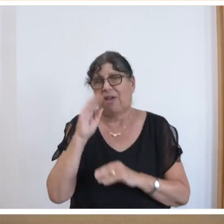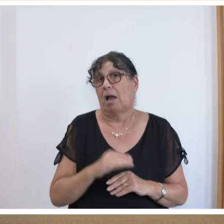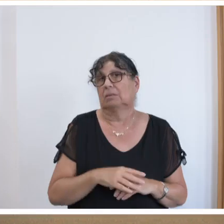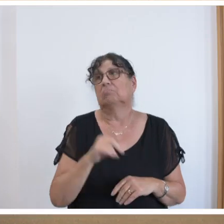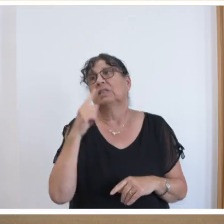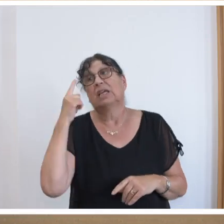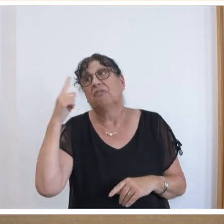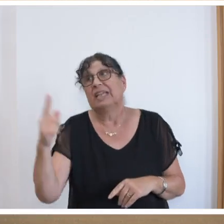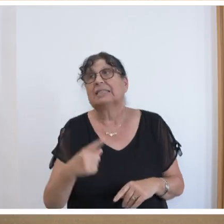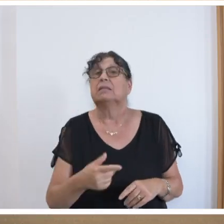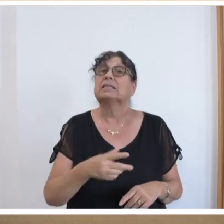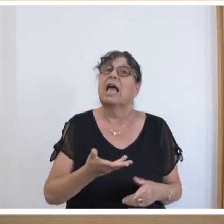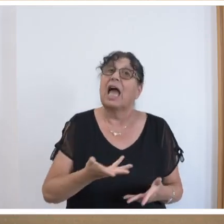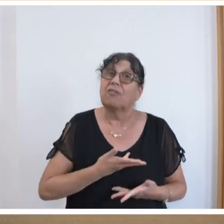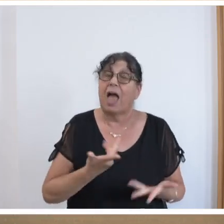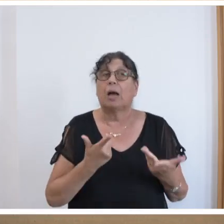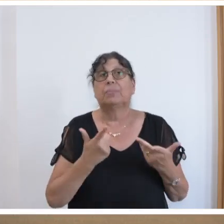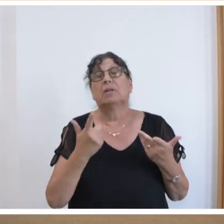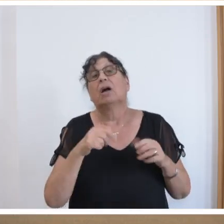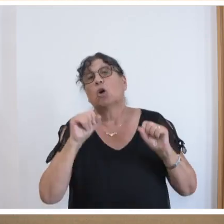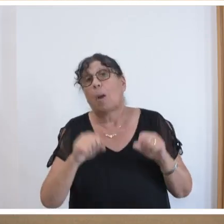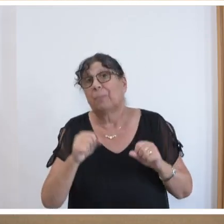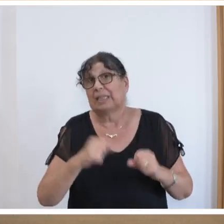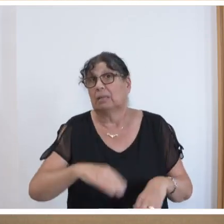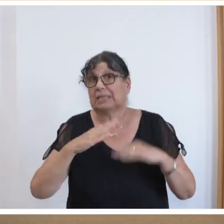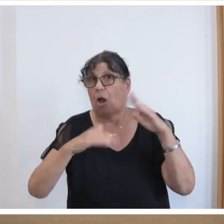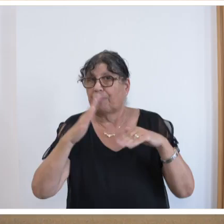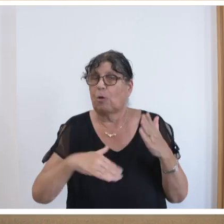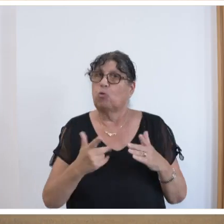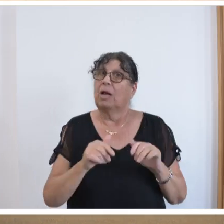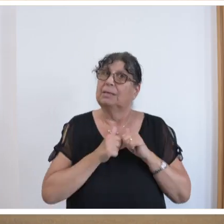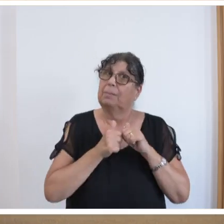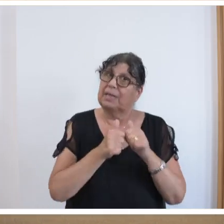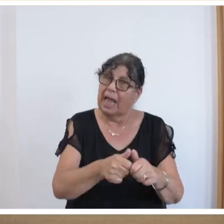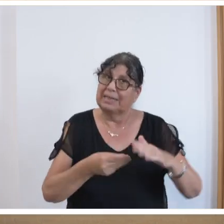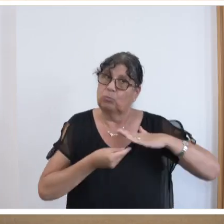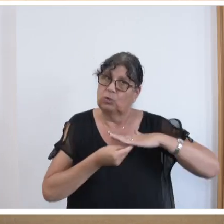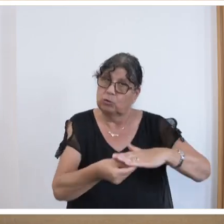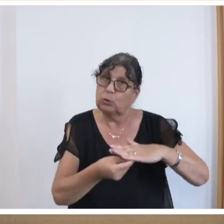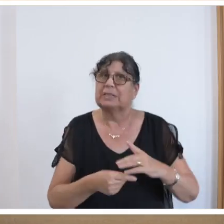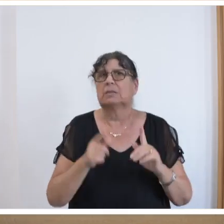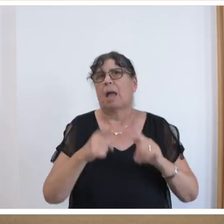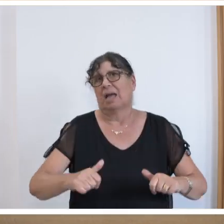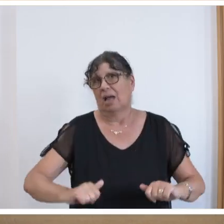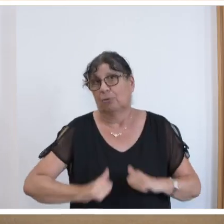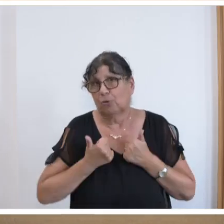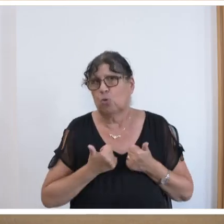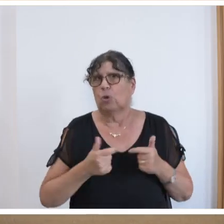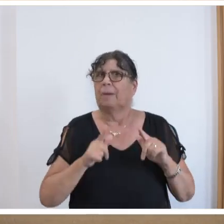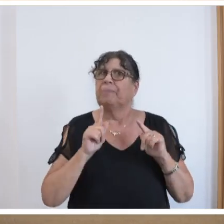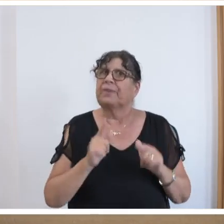Wissenserwerb und Kompetenz aufbauwissenschaftlich begleitet zu unterstützen, dies aber möglichst früh in einer